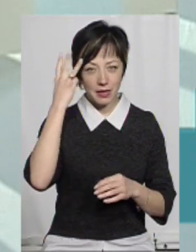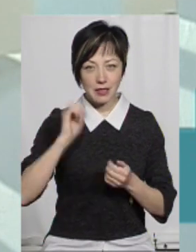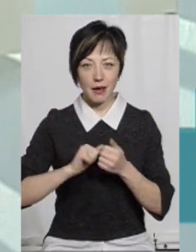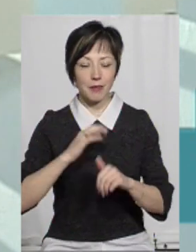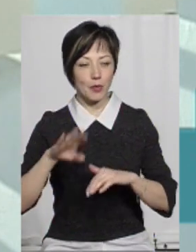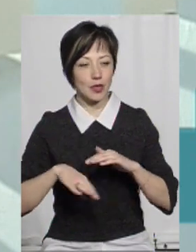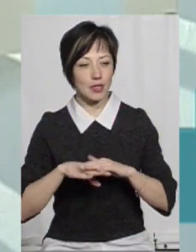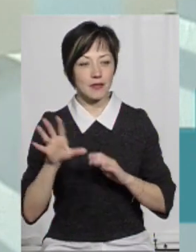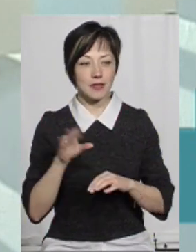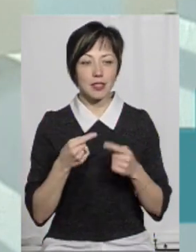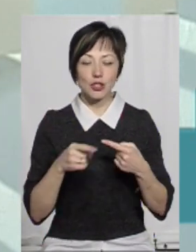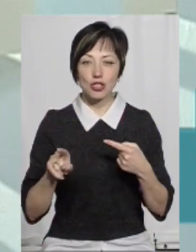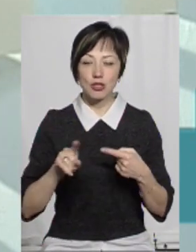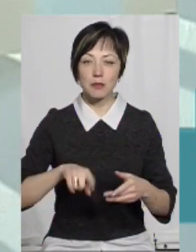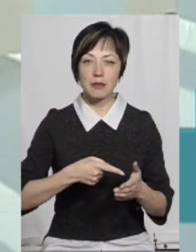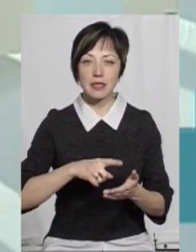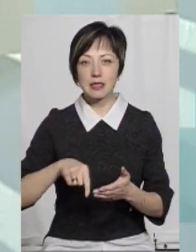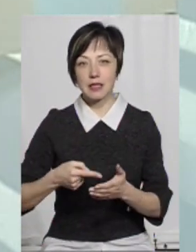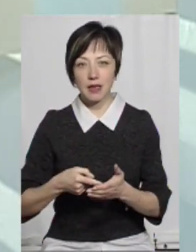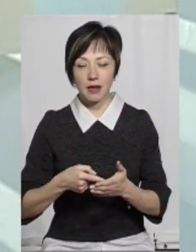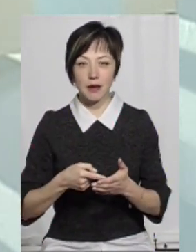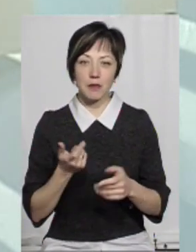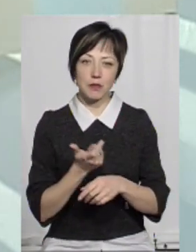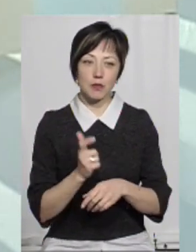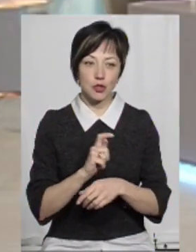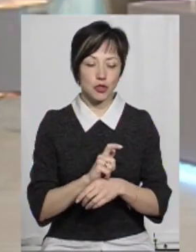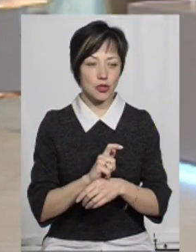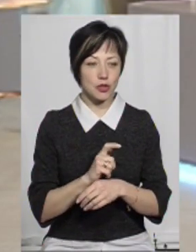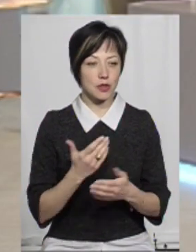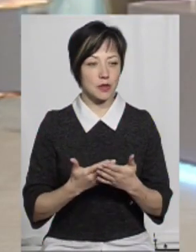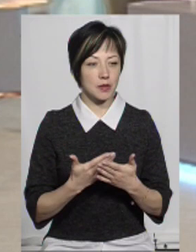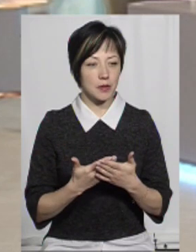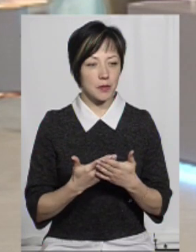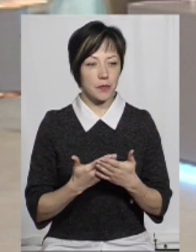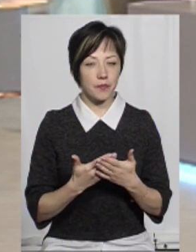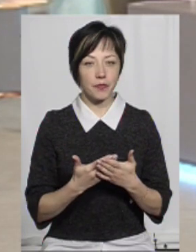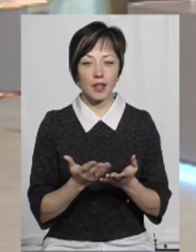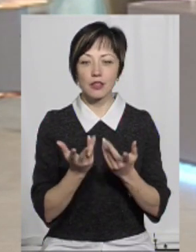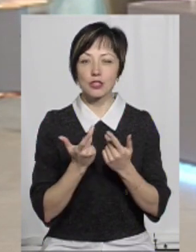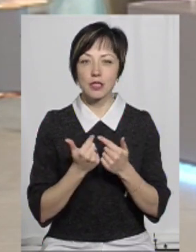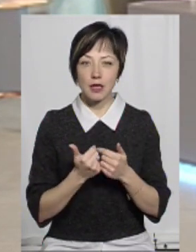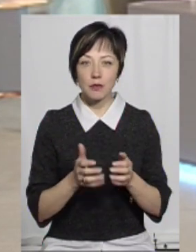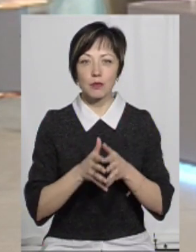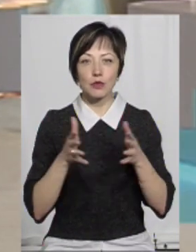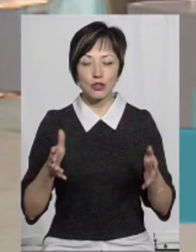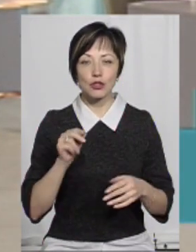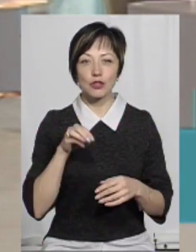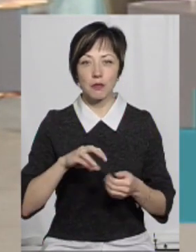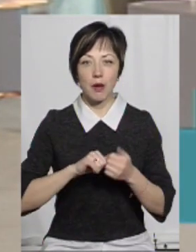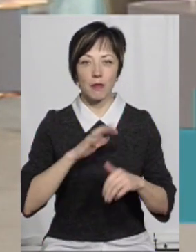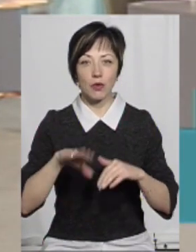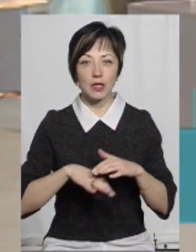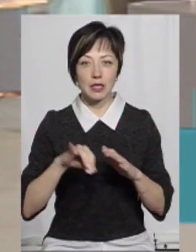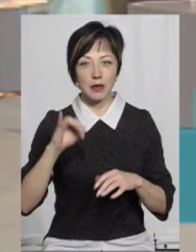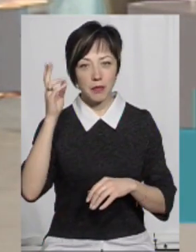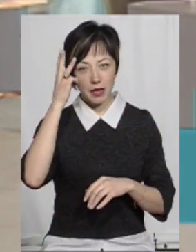місто Кам'янець-Подільський. Всі інші міста своєю чисельністю більше, ніж Кам'янець-Подільський і